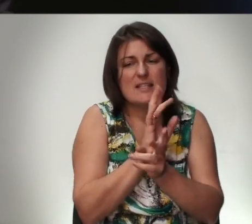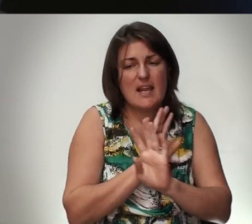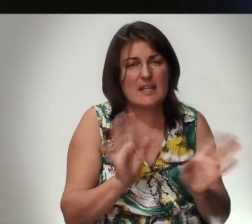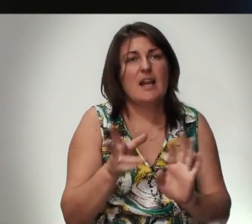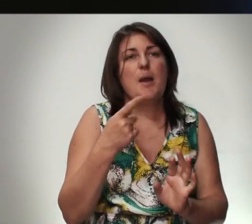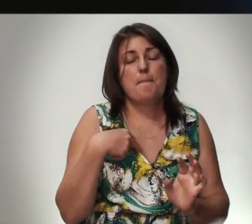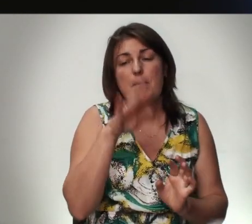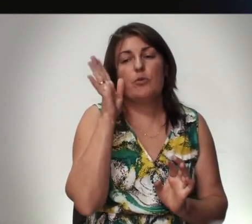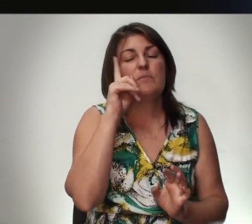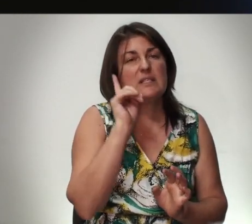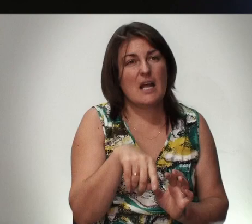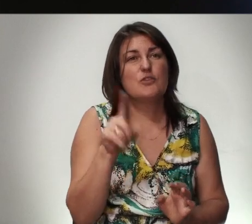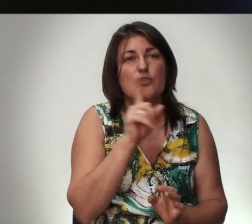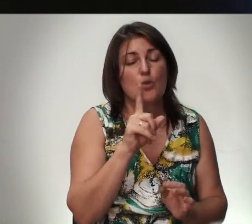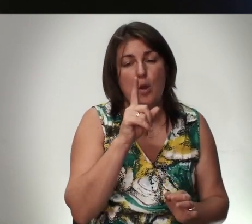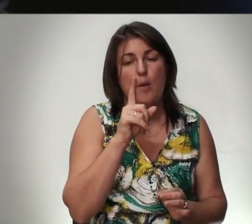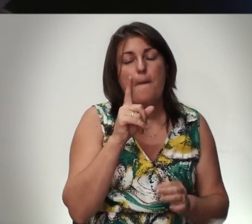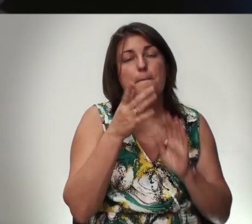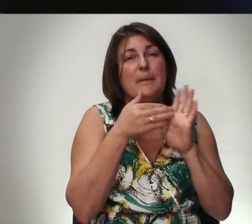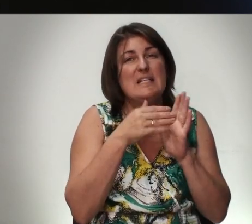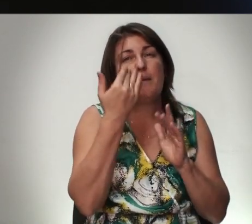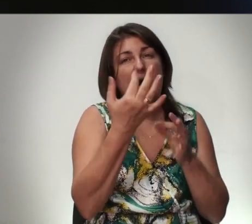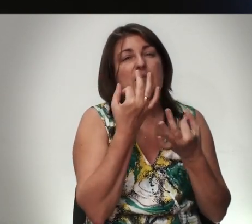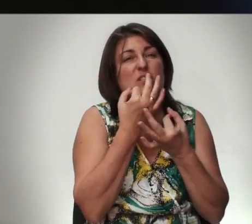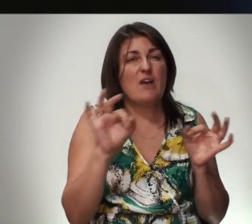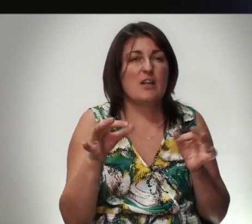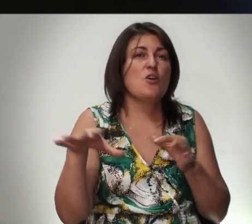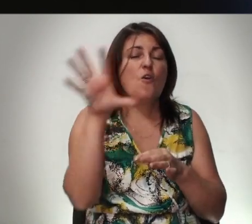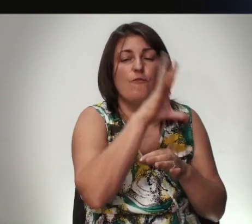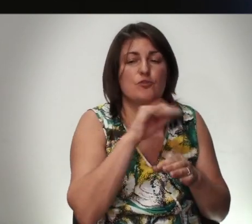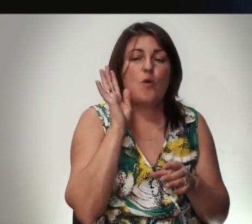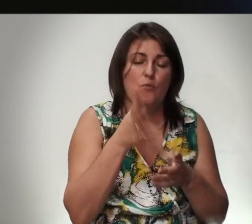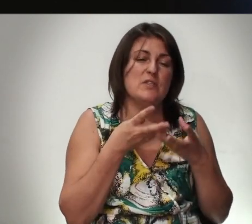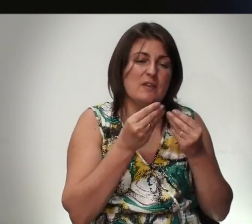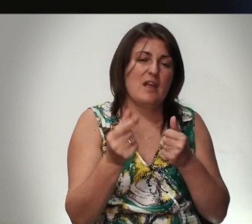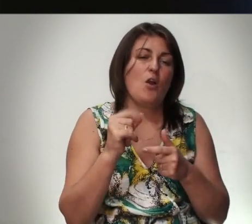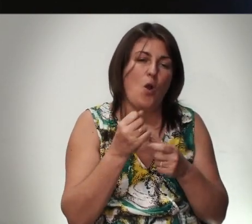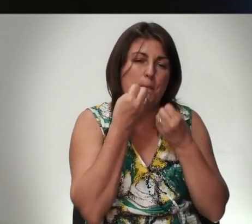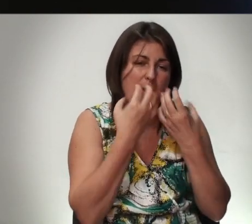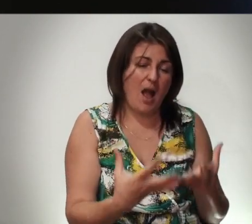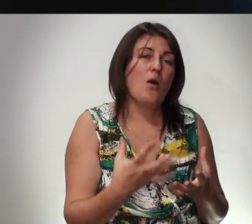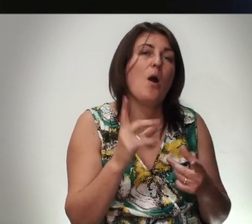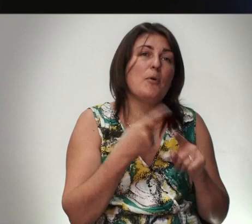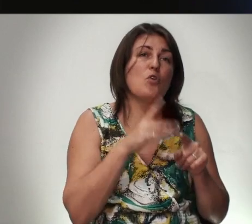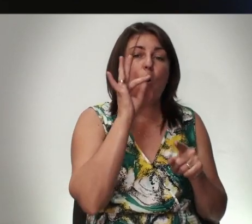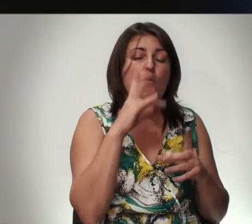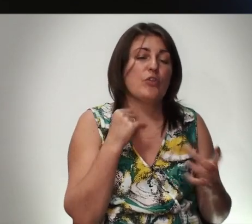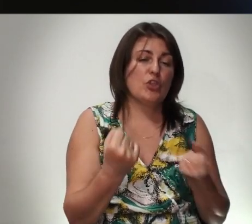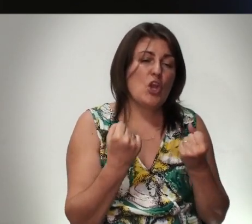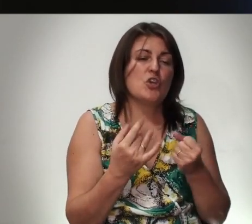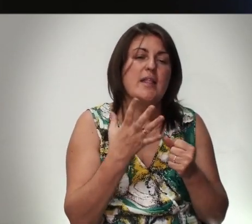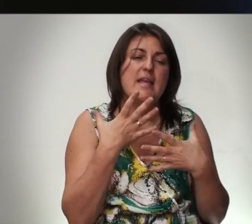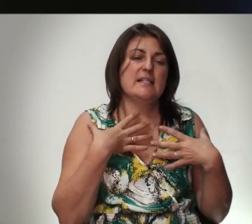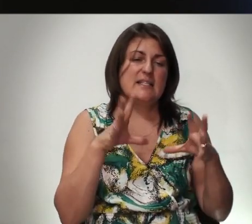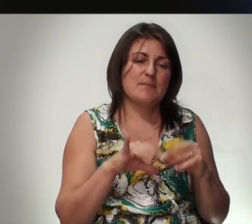Что Будем Знать Что Призванным По Его Изволению Все Будут Содействовать Ко Благу Потому Что Он Держит И